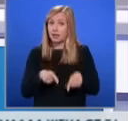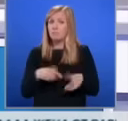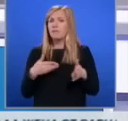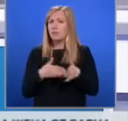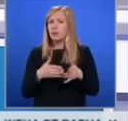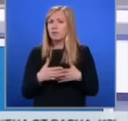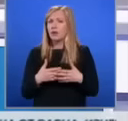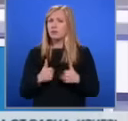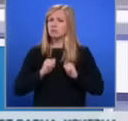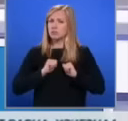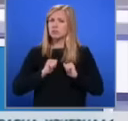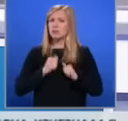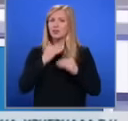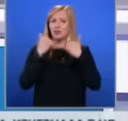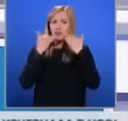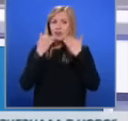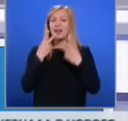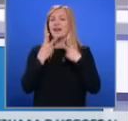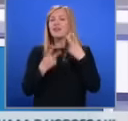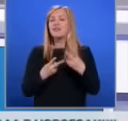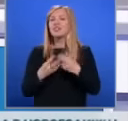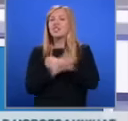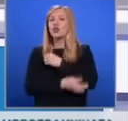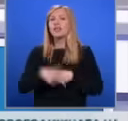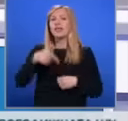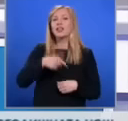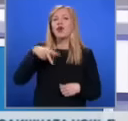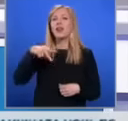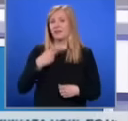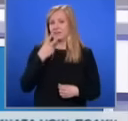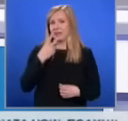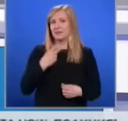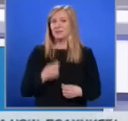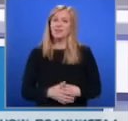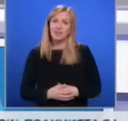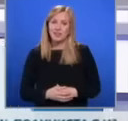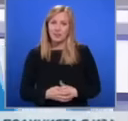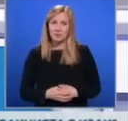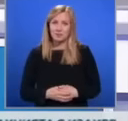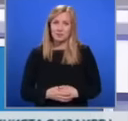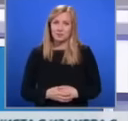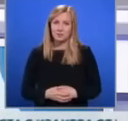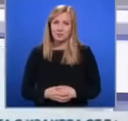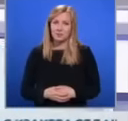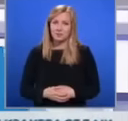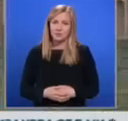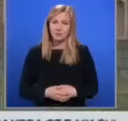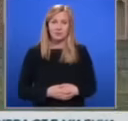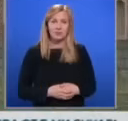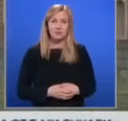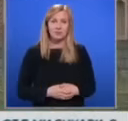запазиш усмивката си? Вижте историята на Гидон Лев. Теодора Гатева и оператора Владимир Богдански се срещнаха с него.